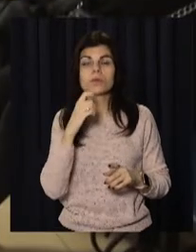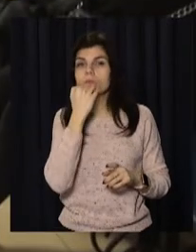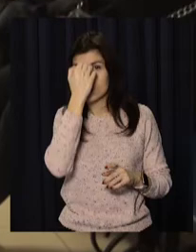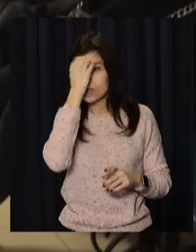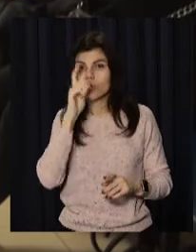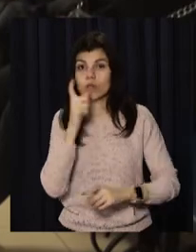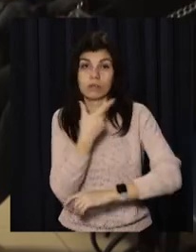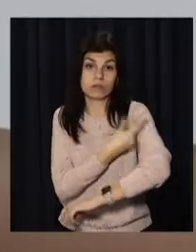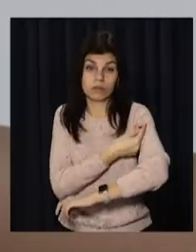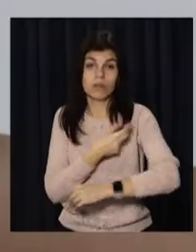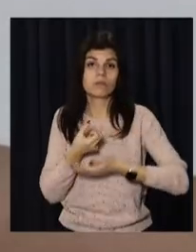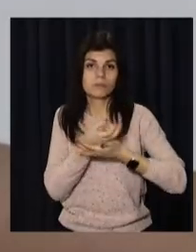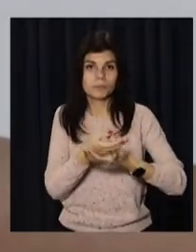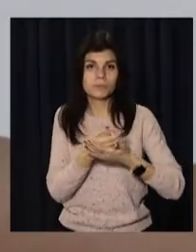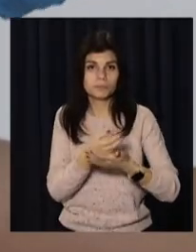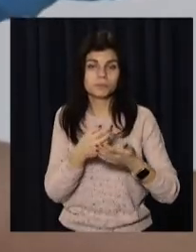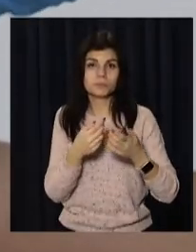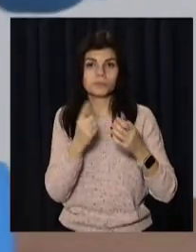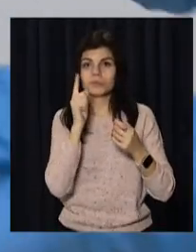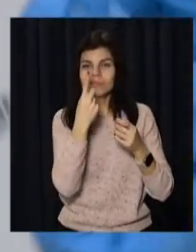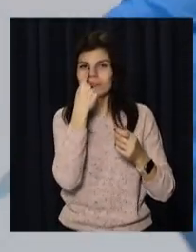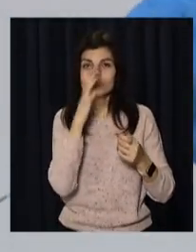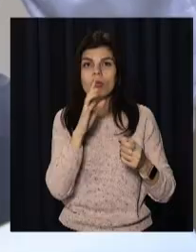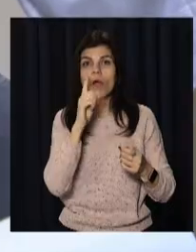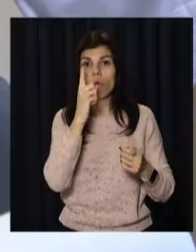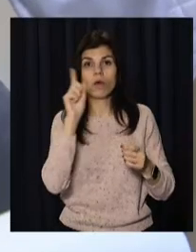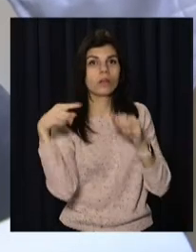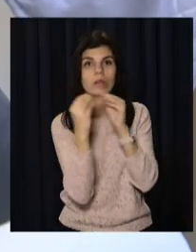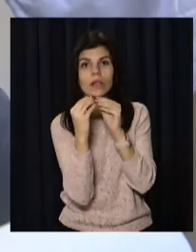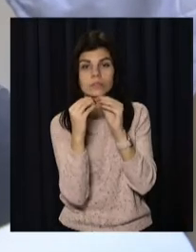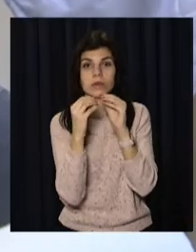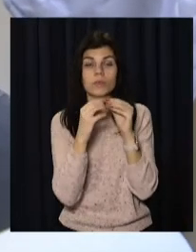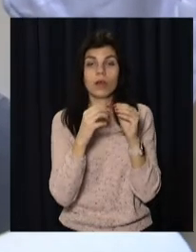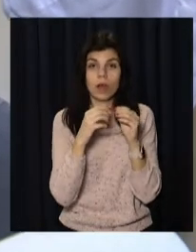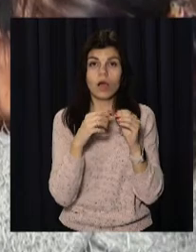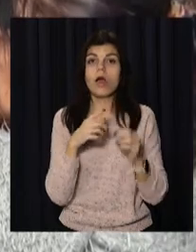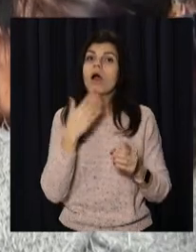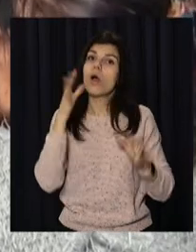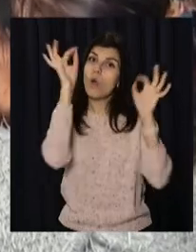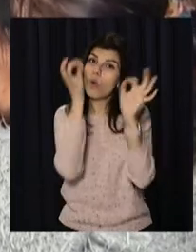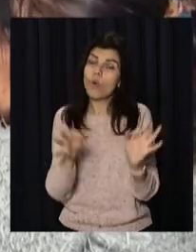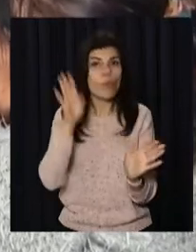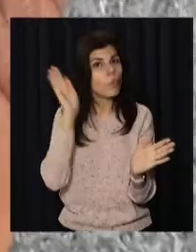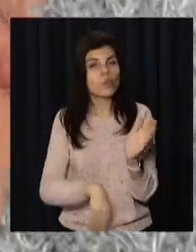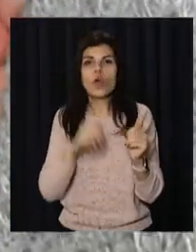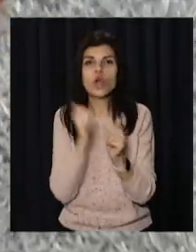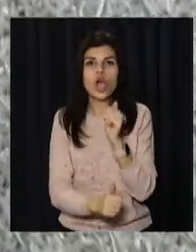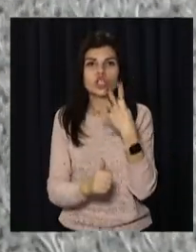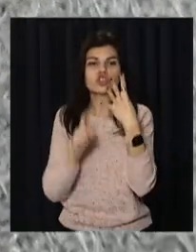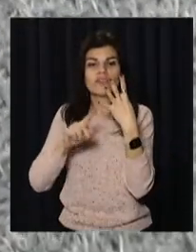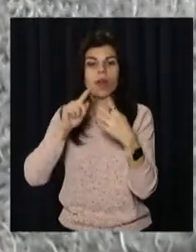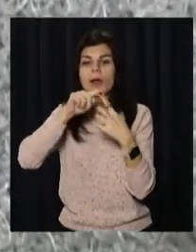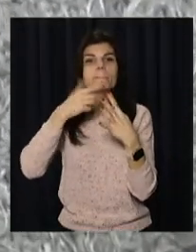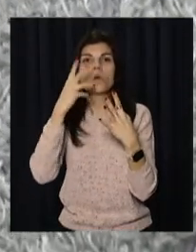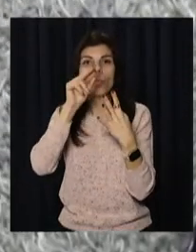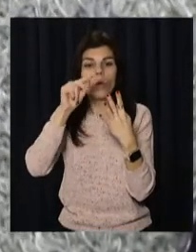вакцинації ушпиталюють кожного десятого, на відміну від осені, коли до лікарні потрапляв кожен четвертий. Водночас,